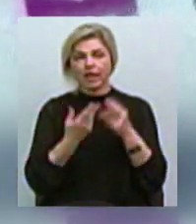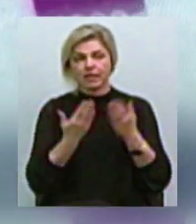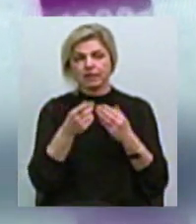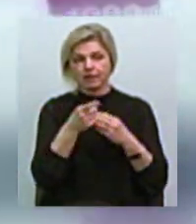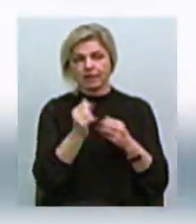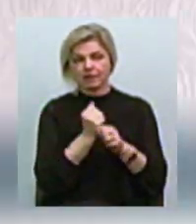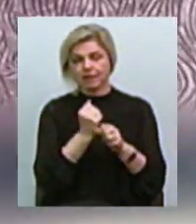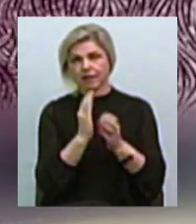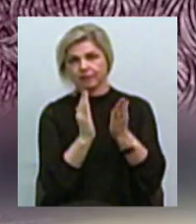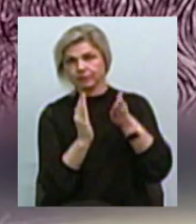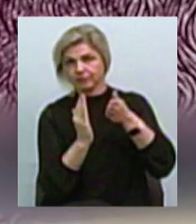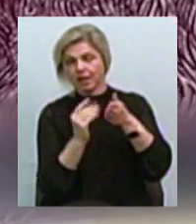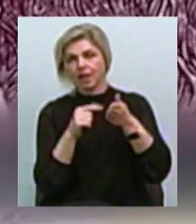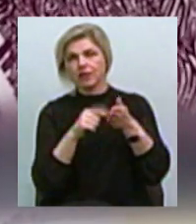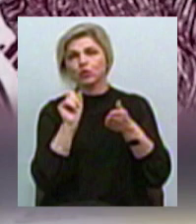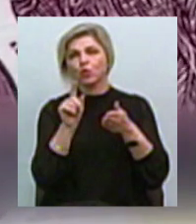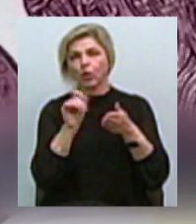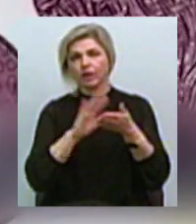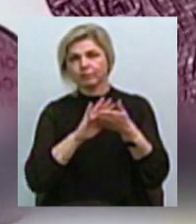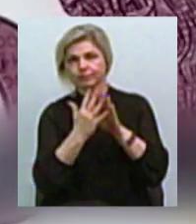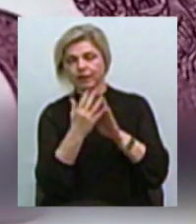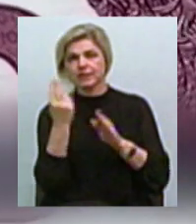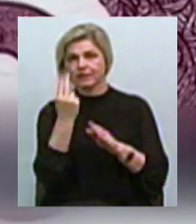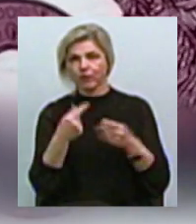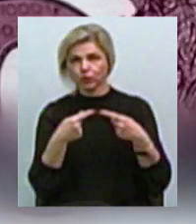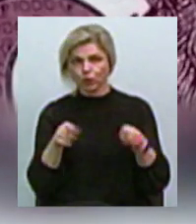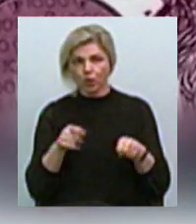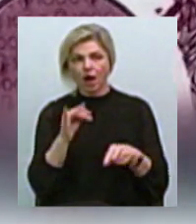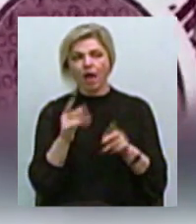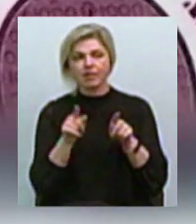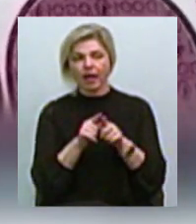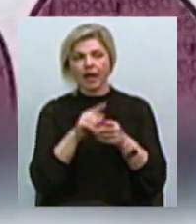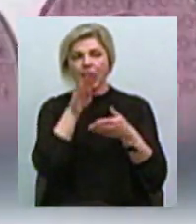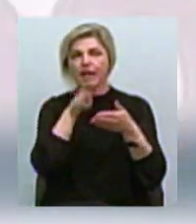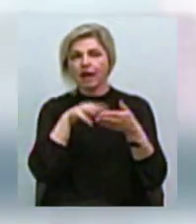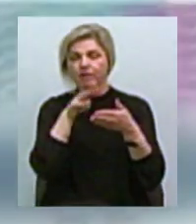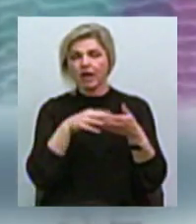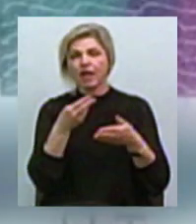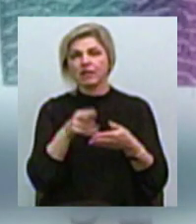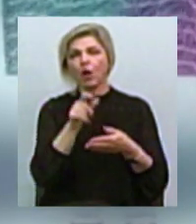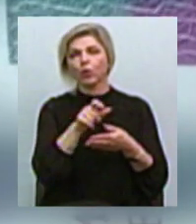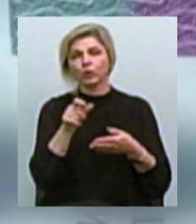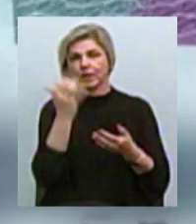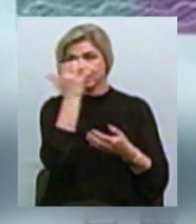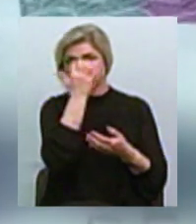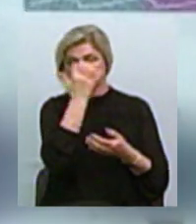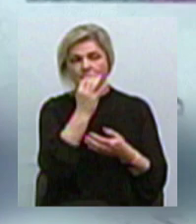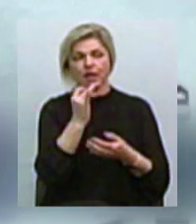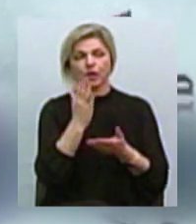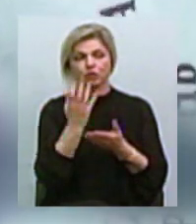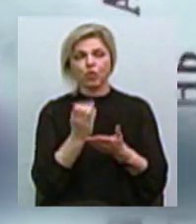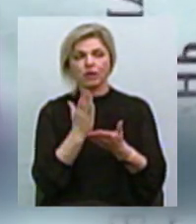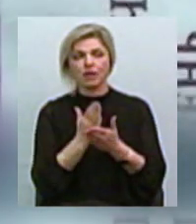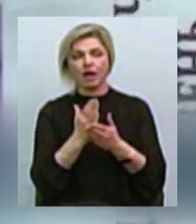нахілу, змінює колір від золотистого до нефритового А такі рельєфні лінії – для людей з послабленим зором А ще на купюрі –